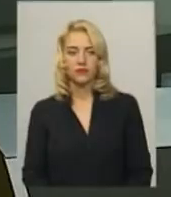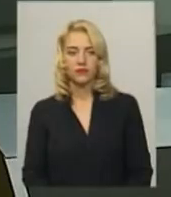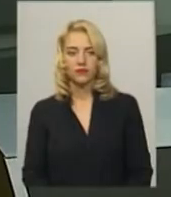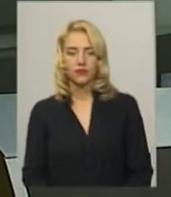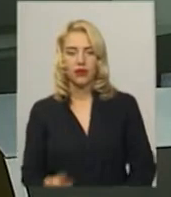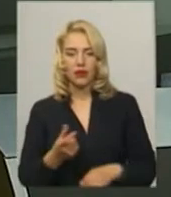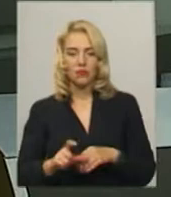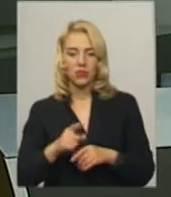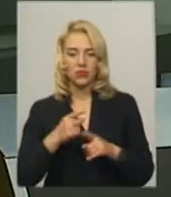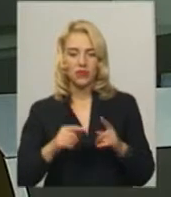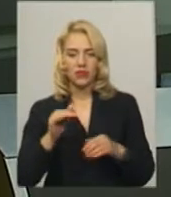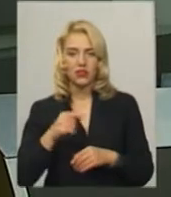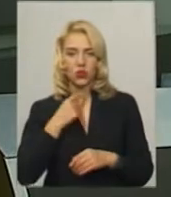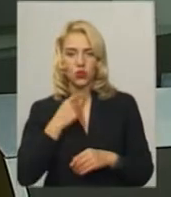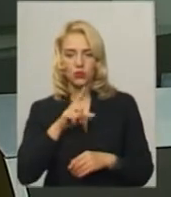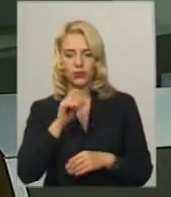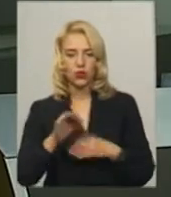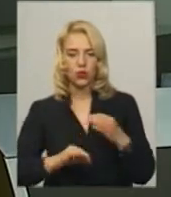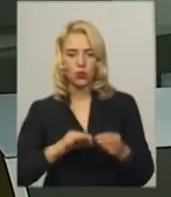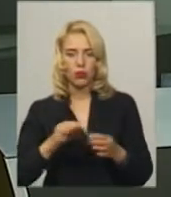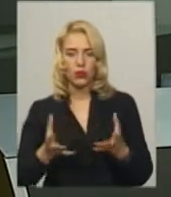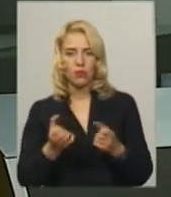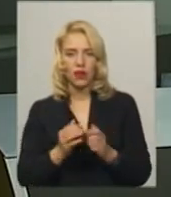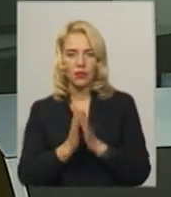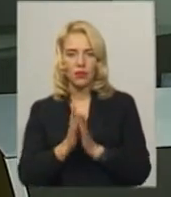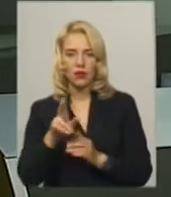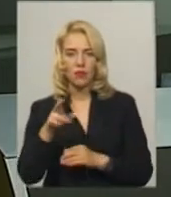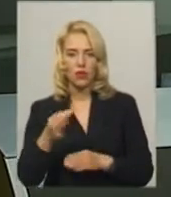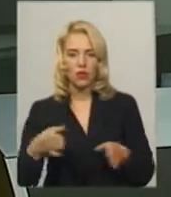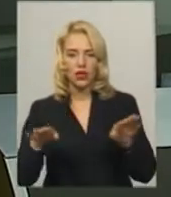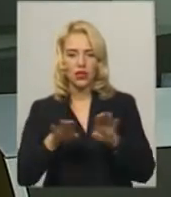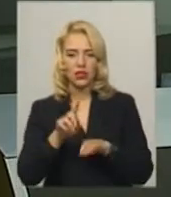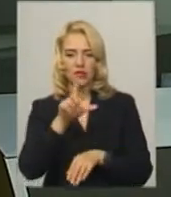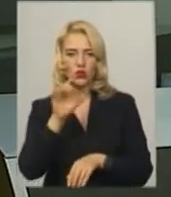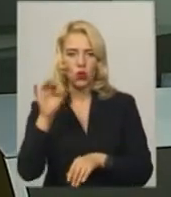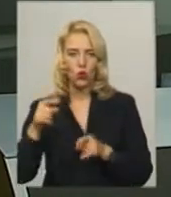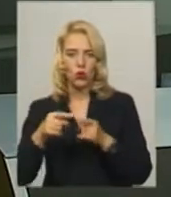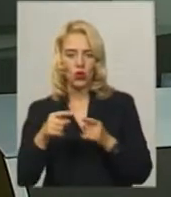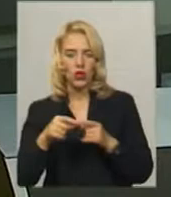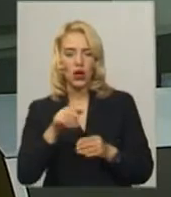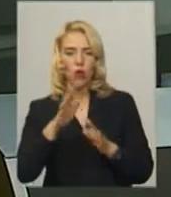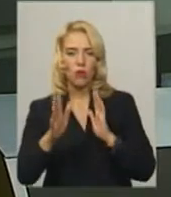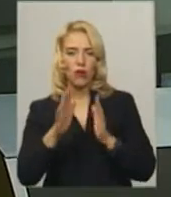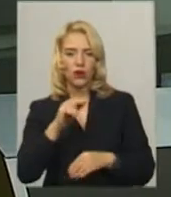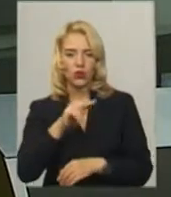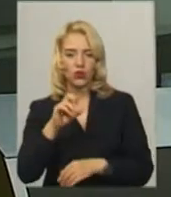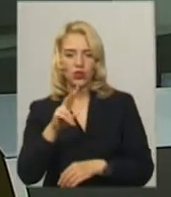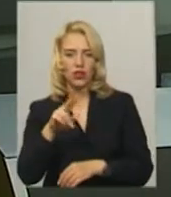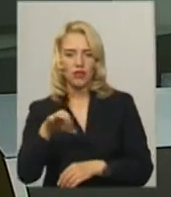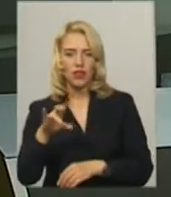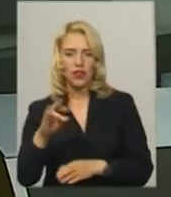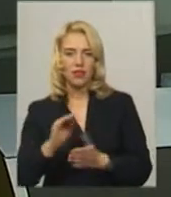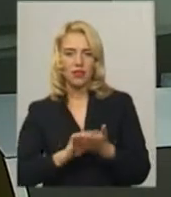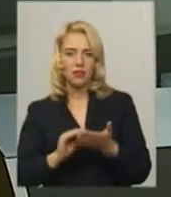Більше півтисячі голосів за добу набрала петиція про закриття зоокуточка в парку Чекмана в обласному центрі. Написала петицію